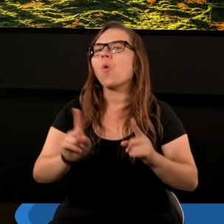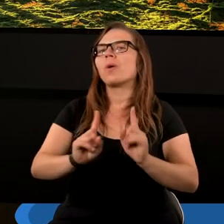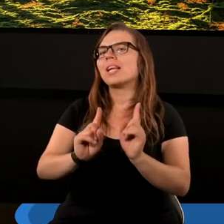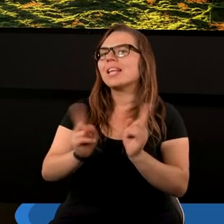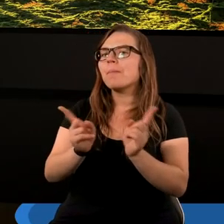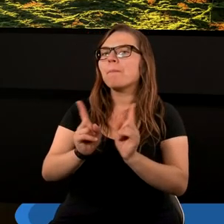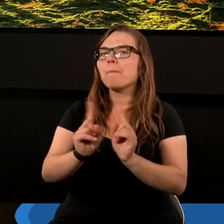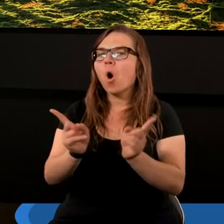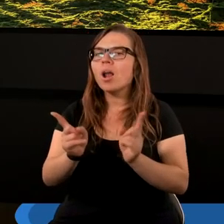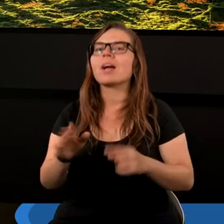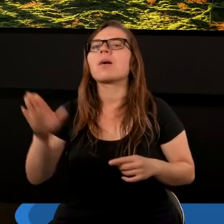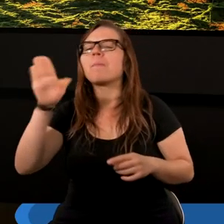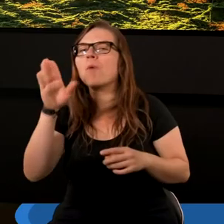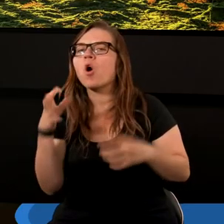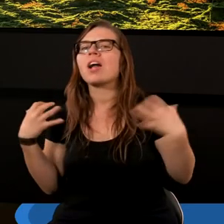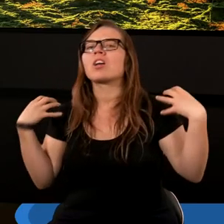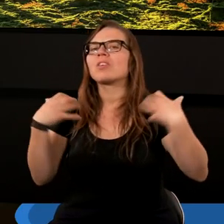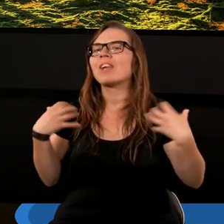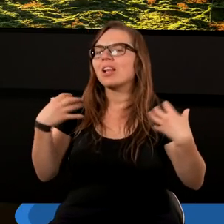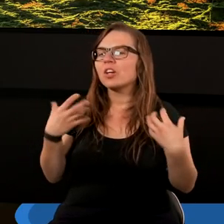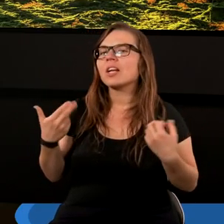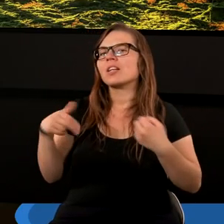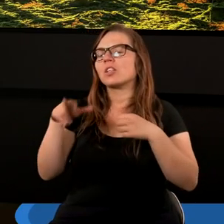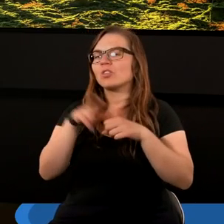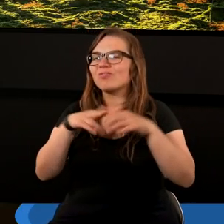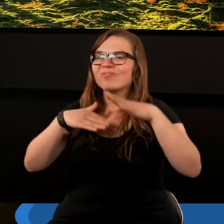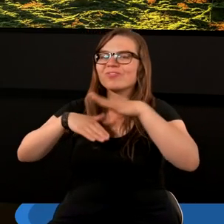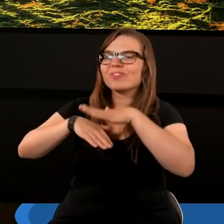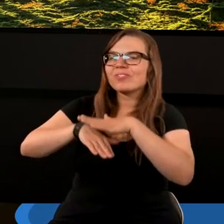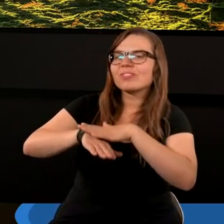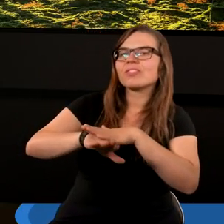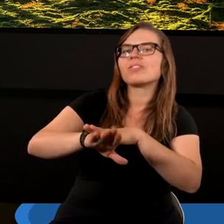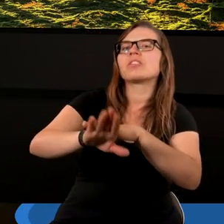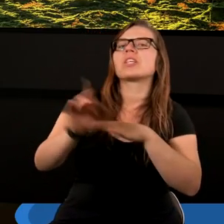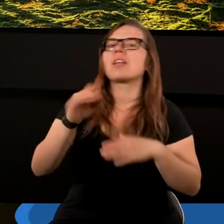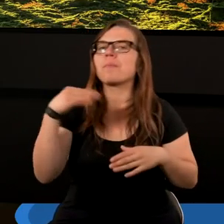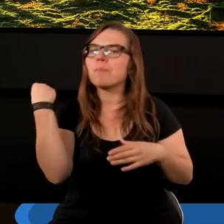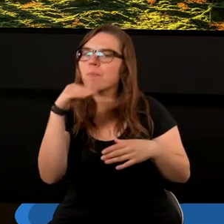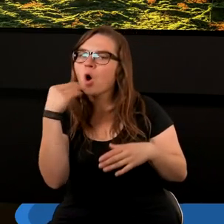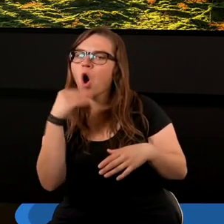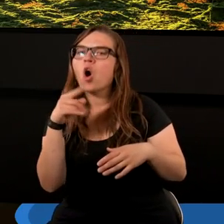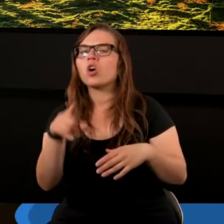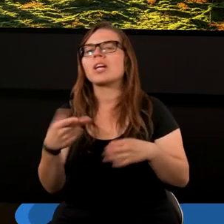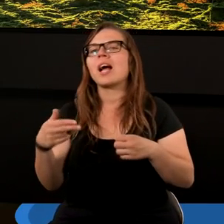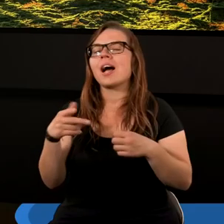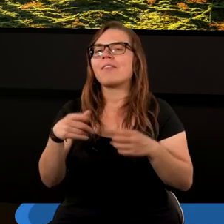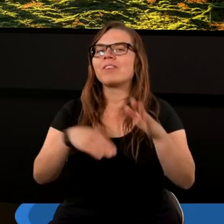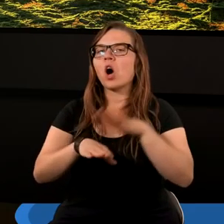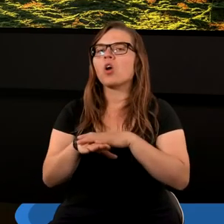symbolikę owego zwierzęcia wychodzącego z morza, wychodzącego